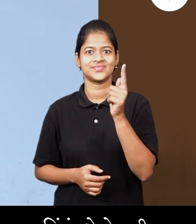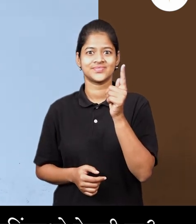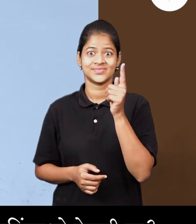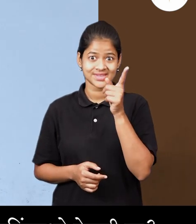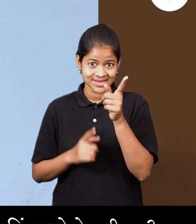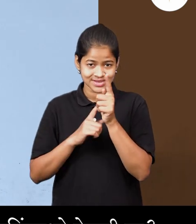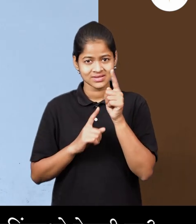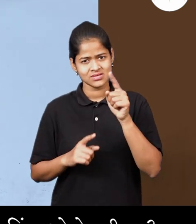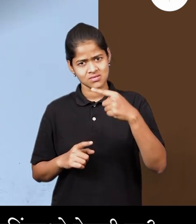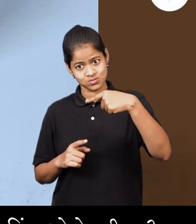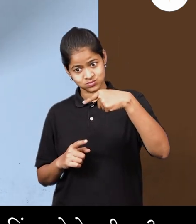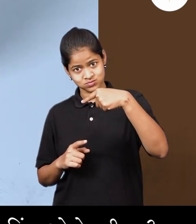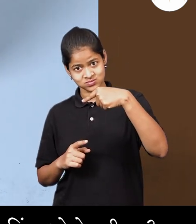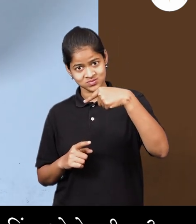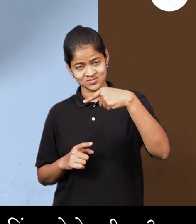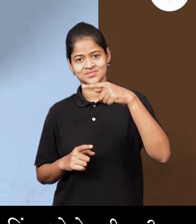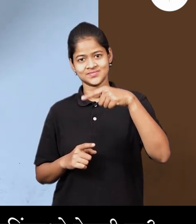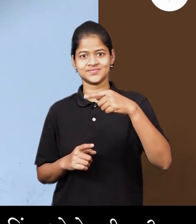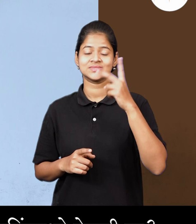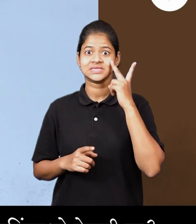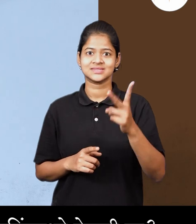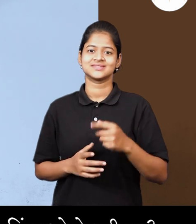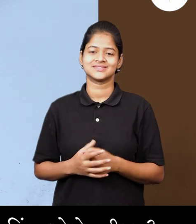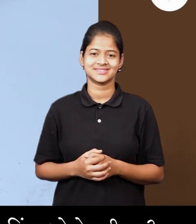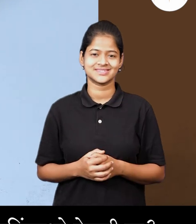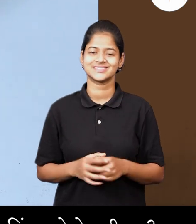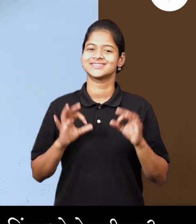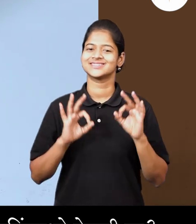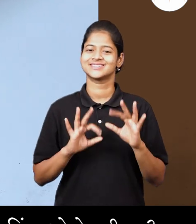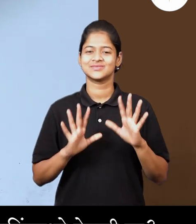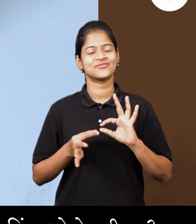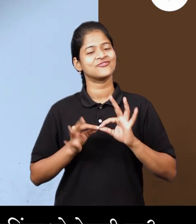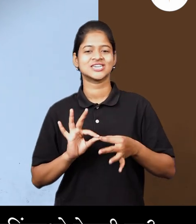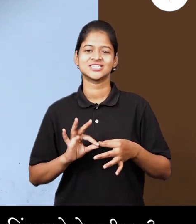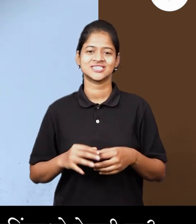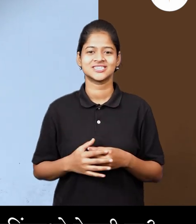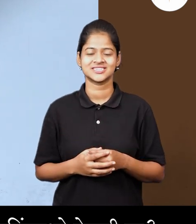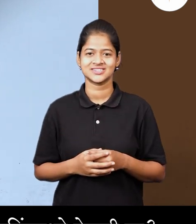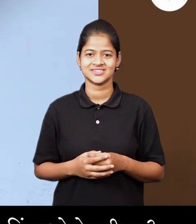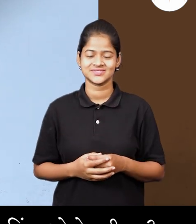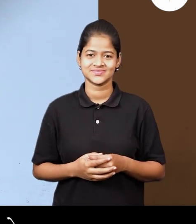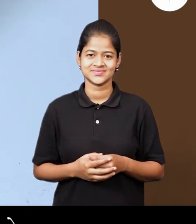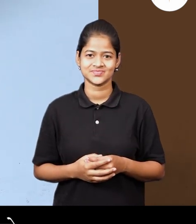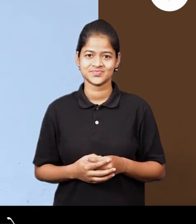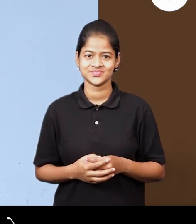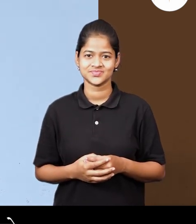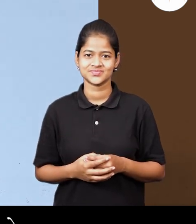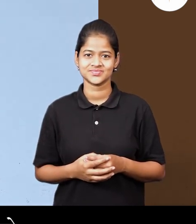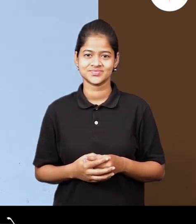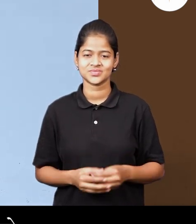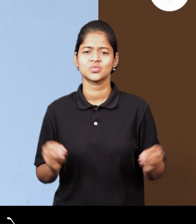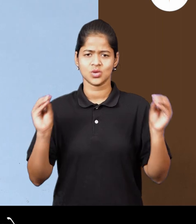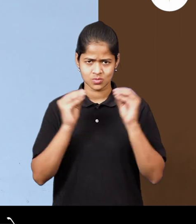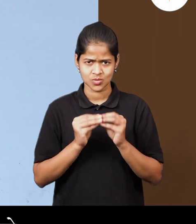आता ही काडी जर या दुसरय बिंदु आणी केंद्र बिंदु मदे ठेवली तर आगदी